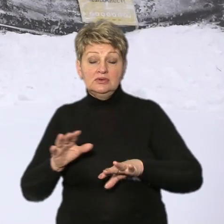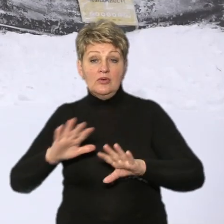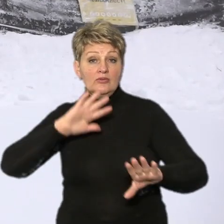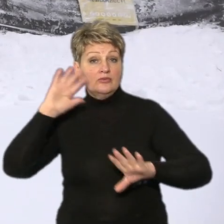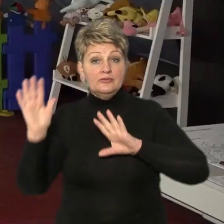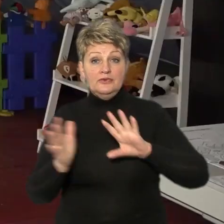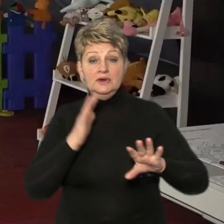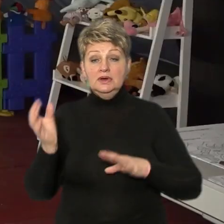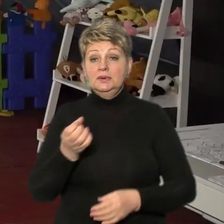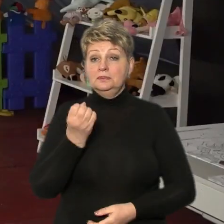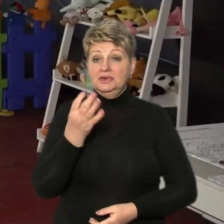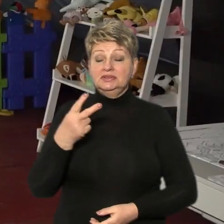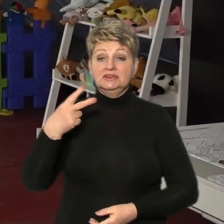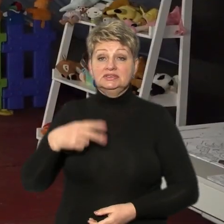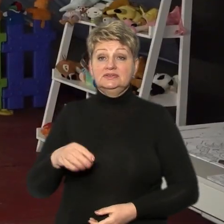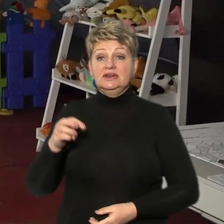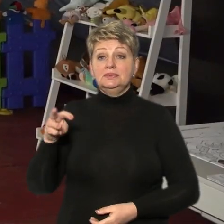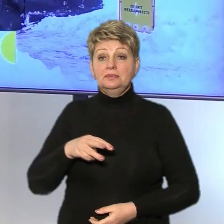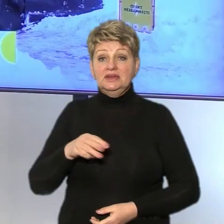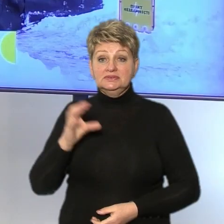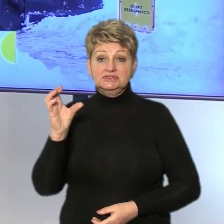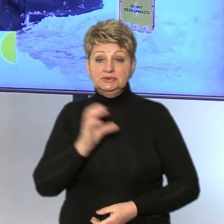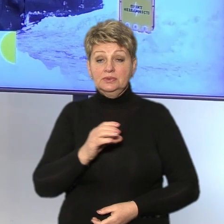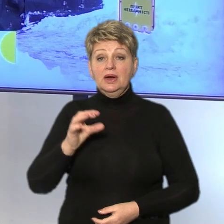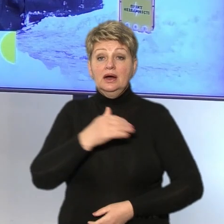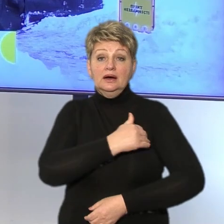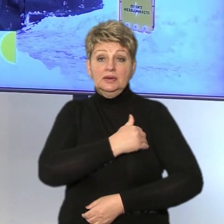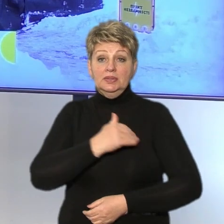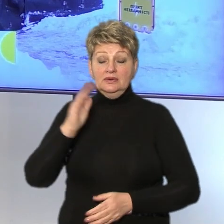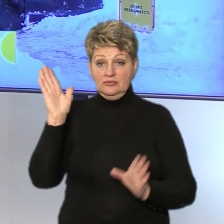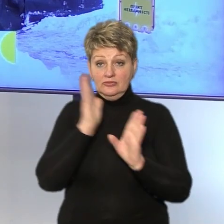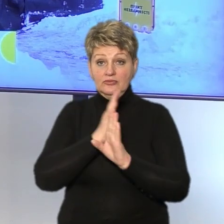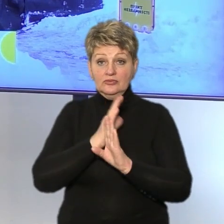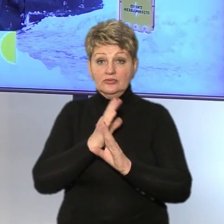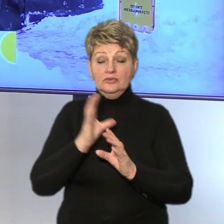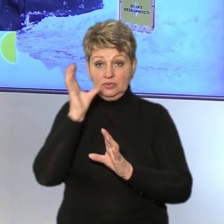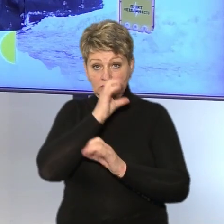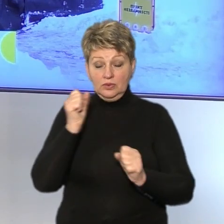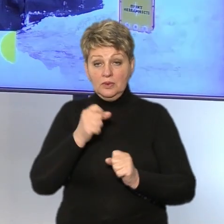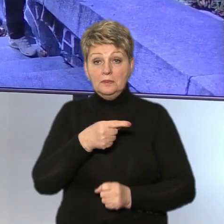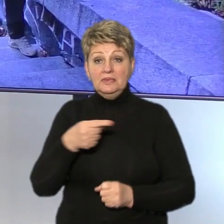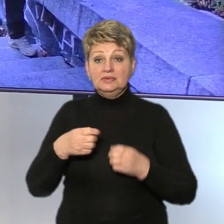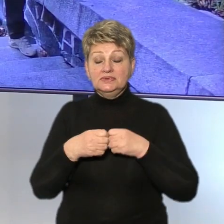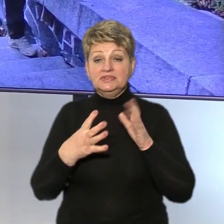сягатимуть 15-20 метрів за секунду, а температура повітря уночі сягатиме мінус 19.